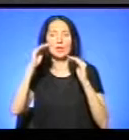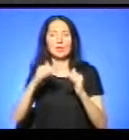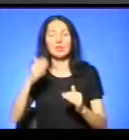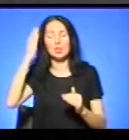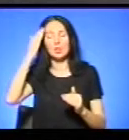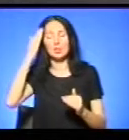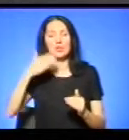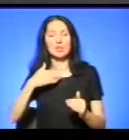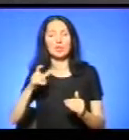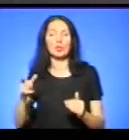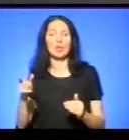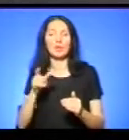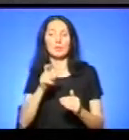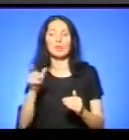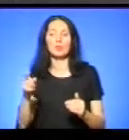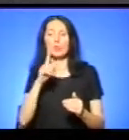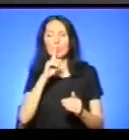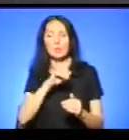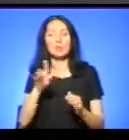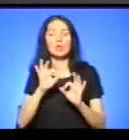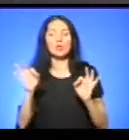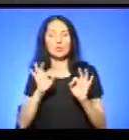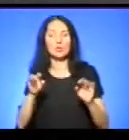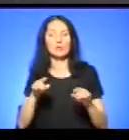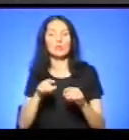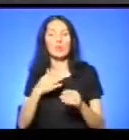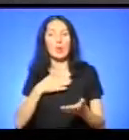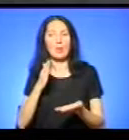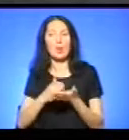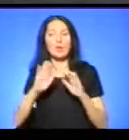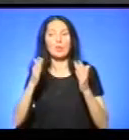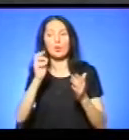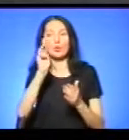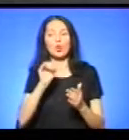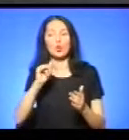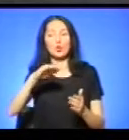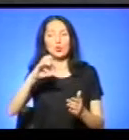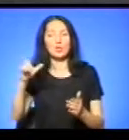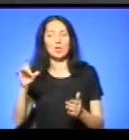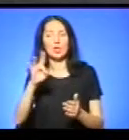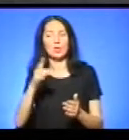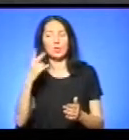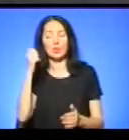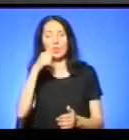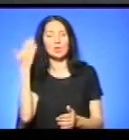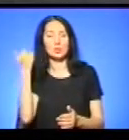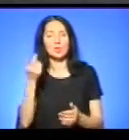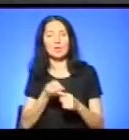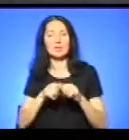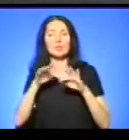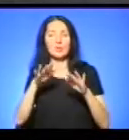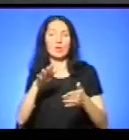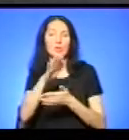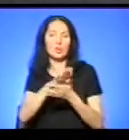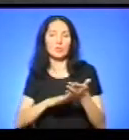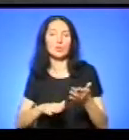вони завжди не дають інформації. По-друге, ми мали такий випадок по Шумському районі 2 роки назад, і ця справа знаходиться далі. провадженні